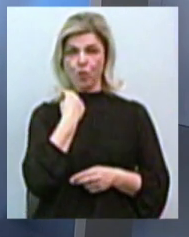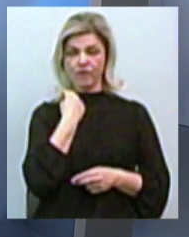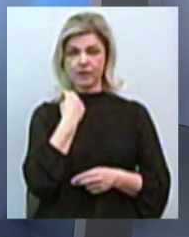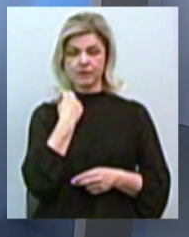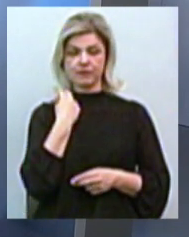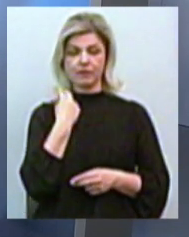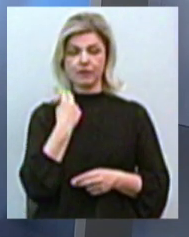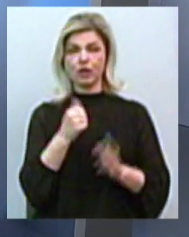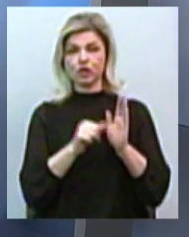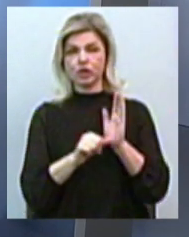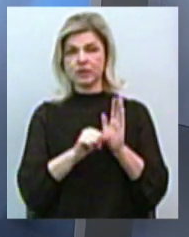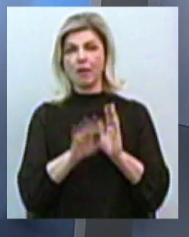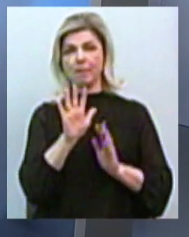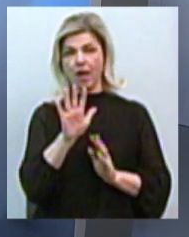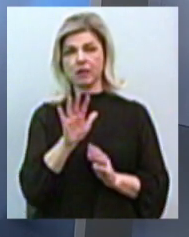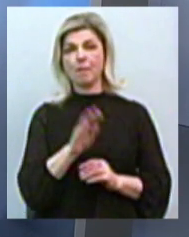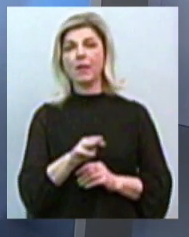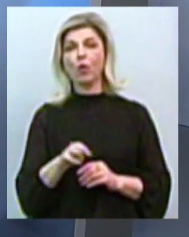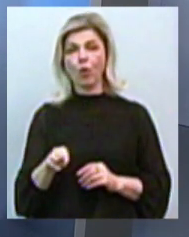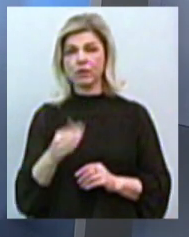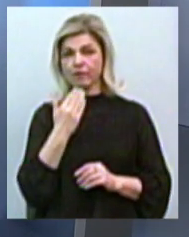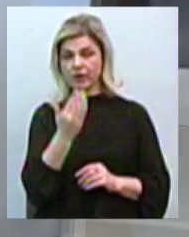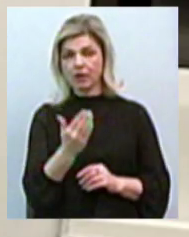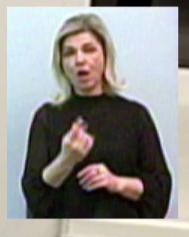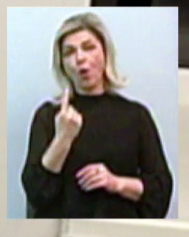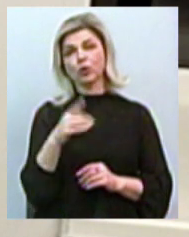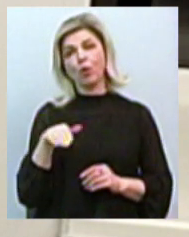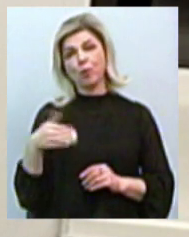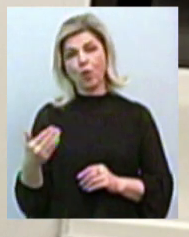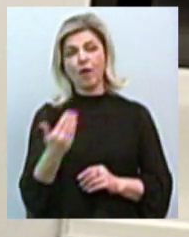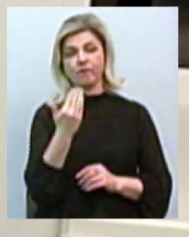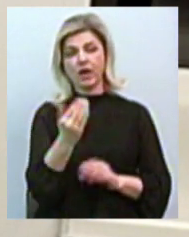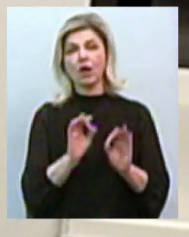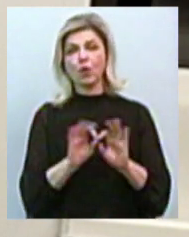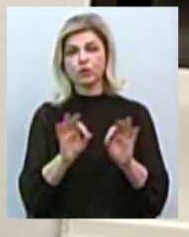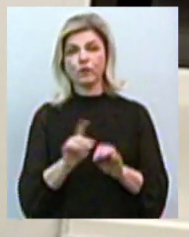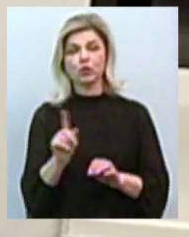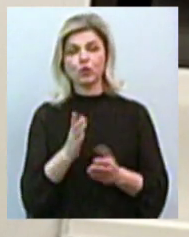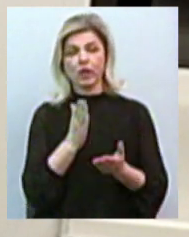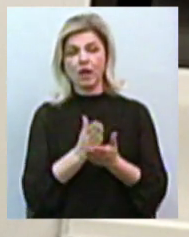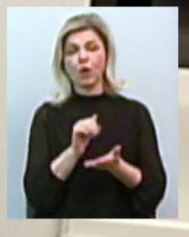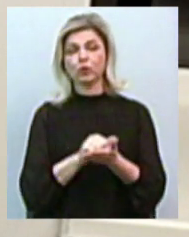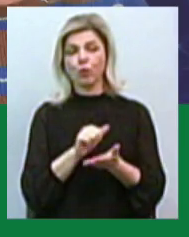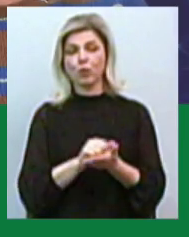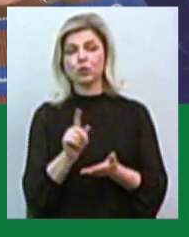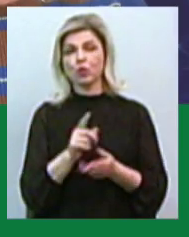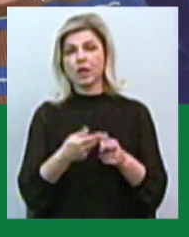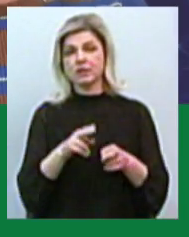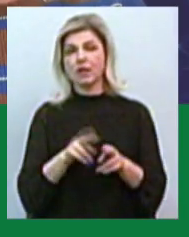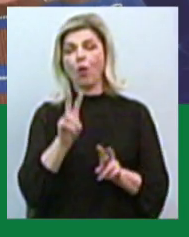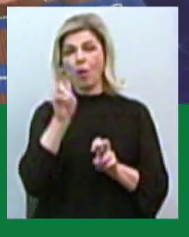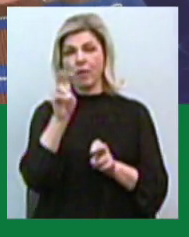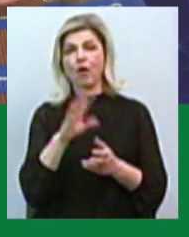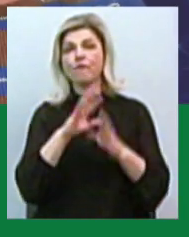в 65 мільйонів? Тобто, з одного боку, ви там розповідали про те, що є документи, які кажуть, що ця компанія